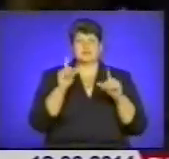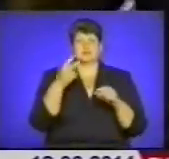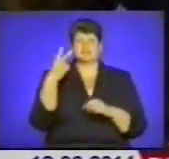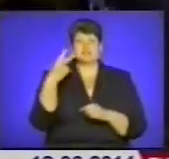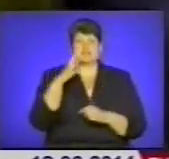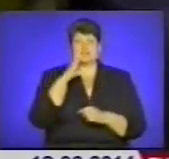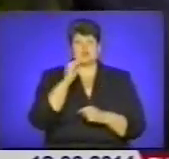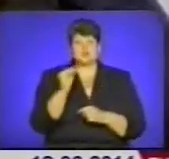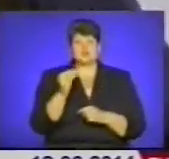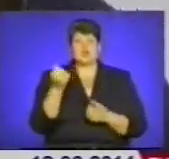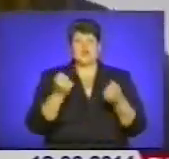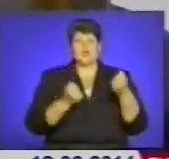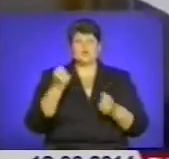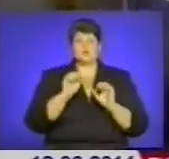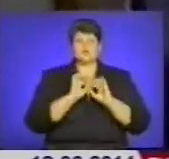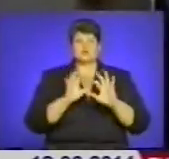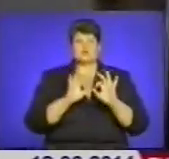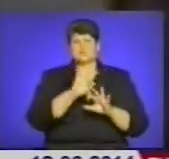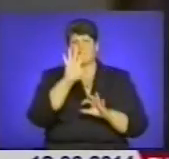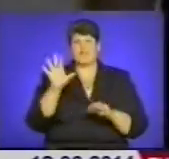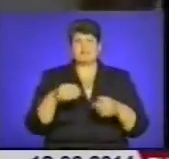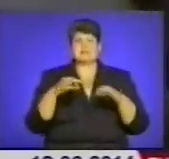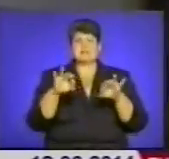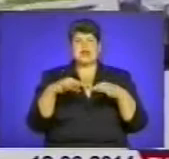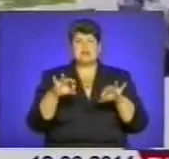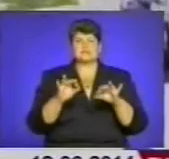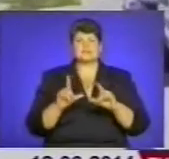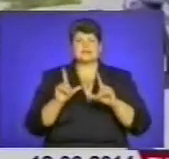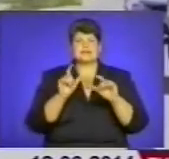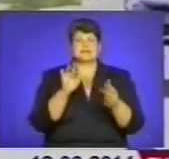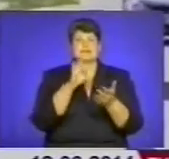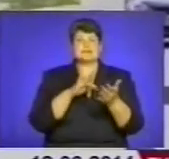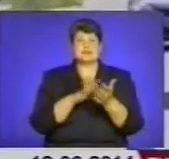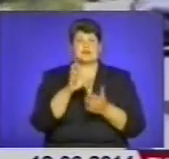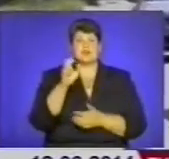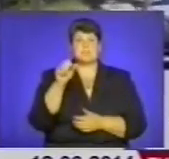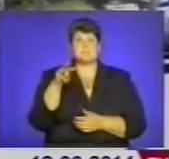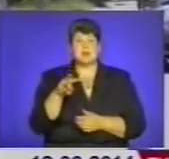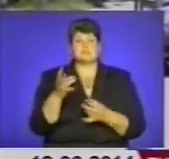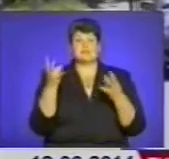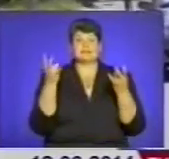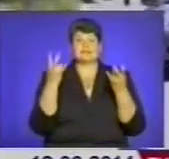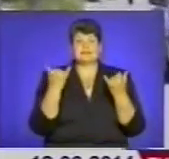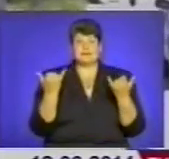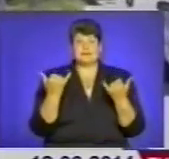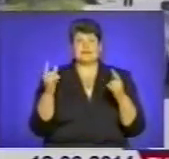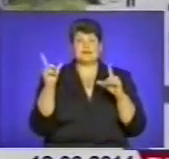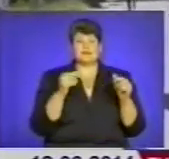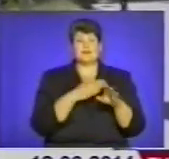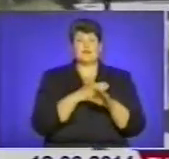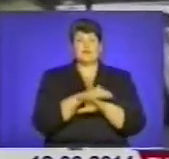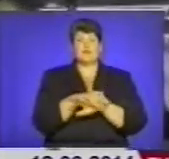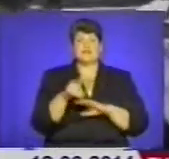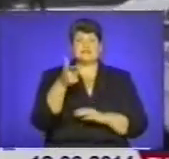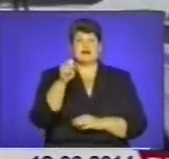маршрутом. Водій розповідає, що увесь транспорт, який їде із центру на БАМ, тепер проходить через вулицю Галицьку, де